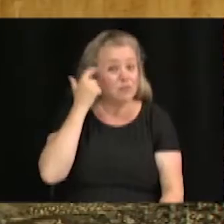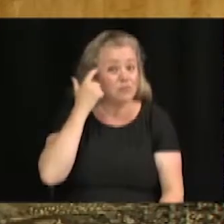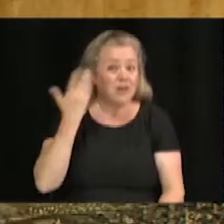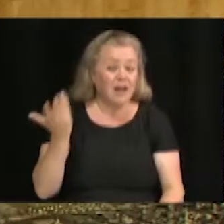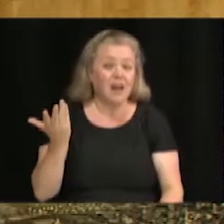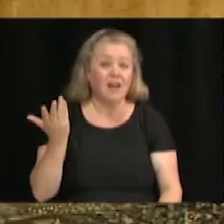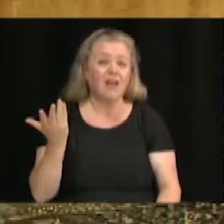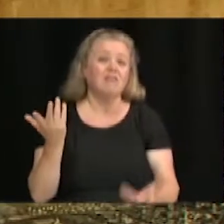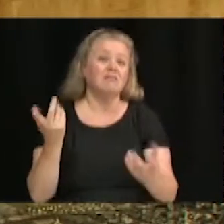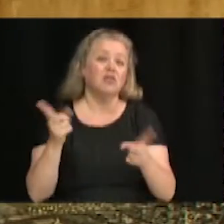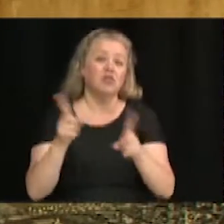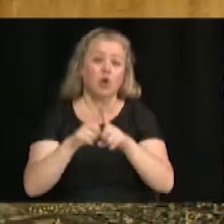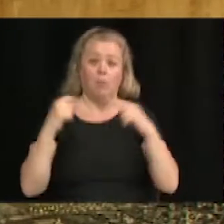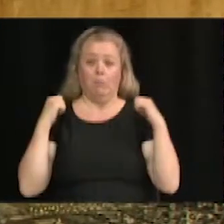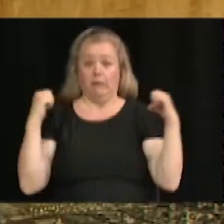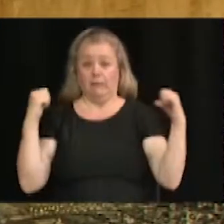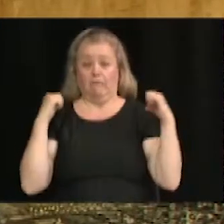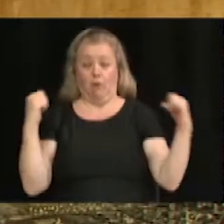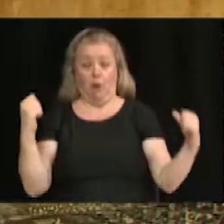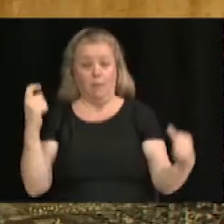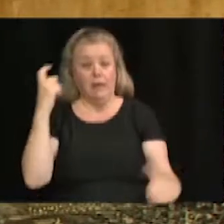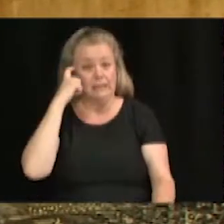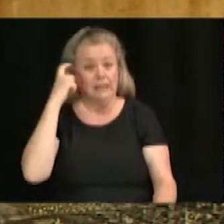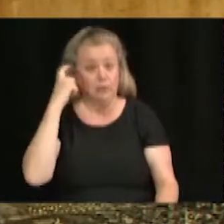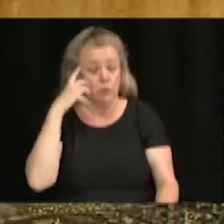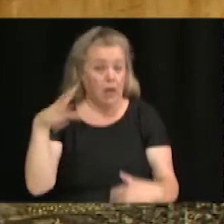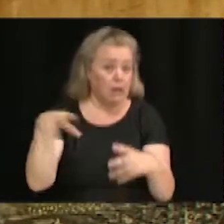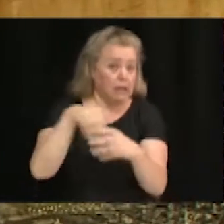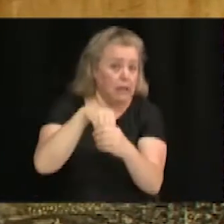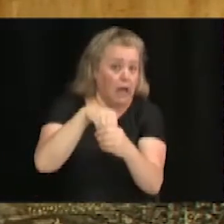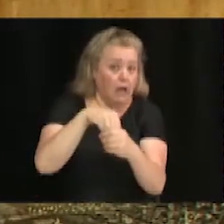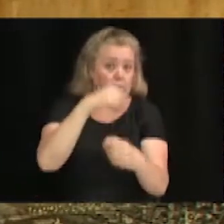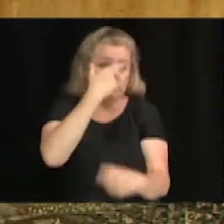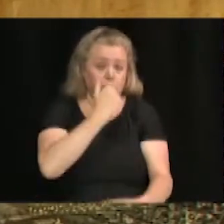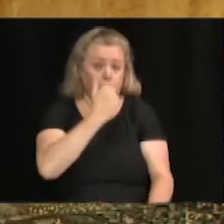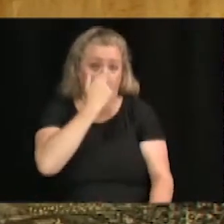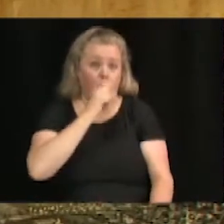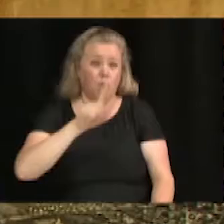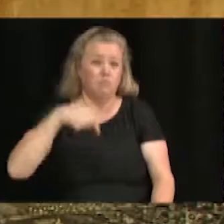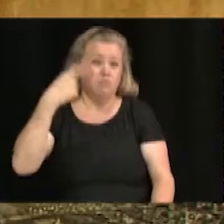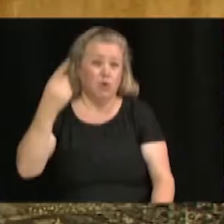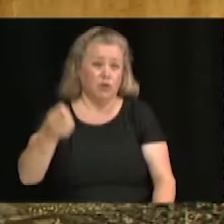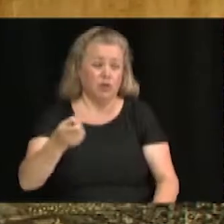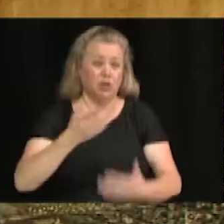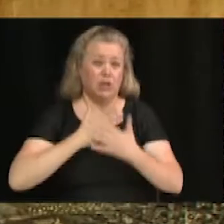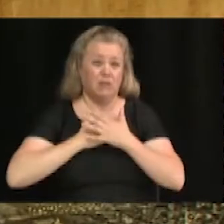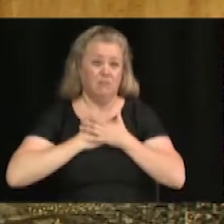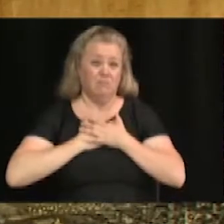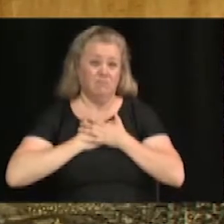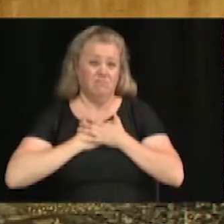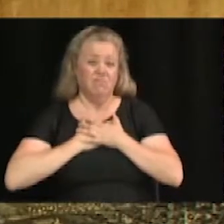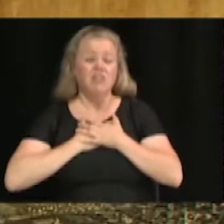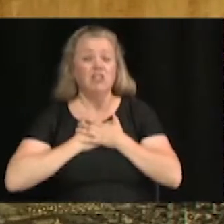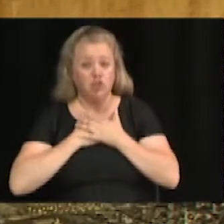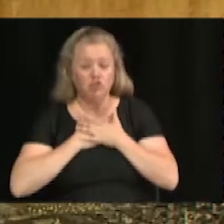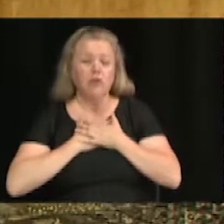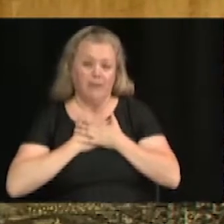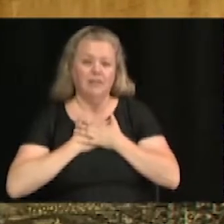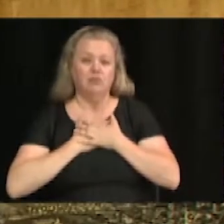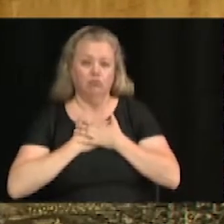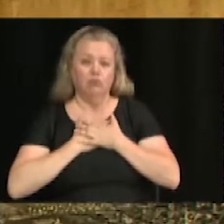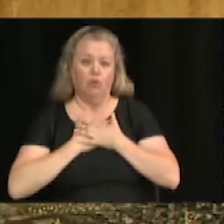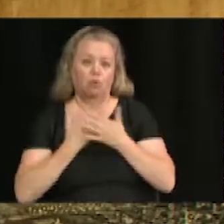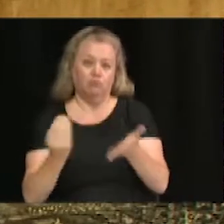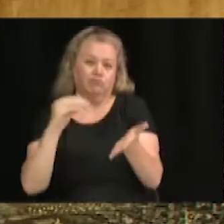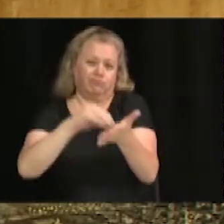mise en forme intellectuelle dans le sport. Le prochain, là, que tu pourras faire publier, j'aimerais ça qu'il apparaisse, c